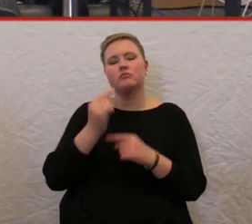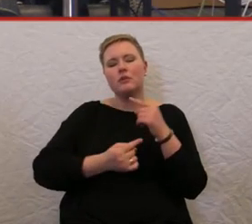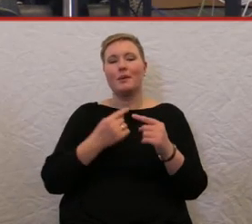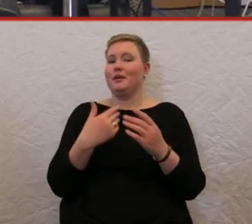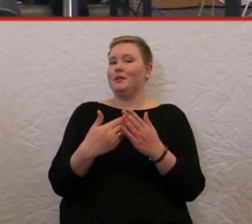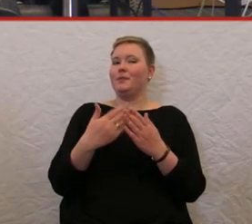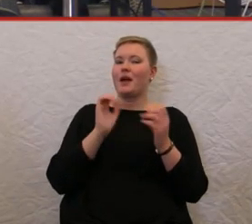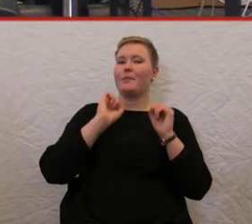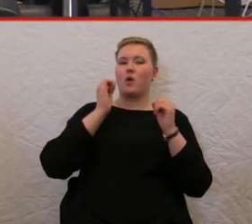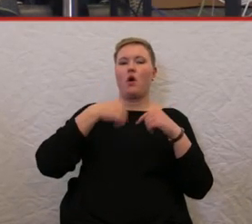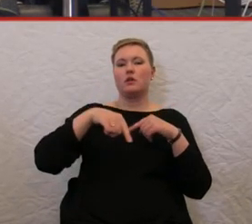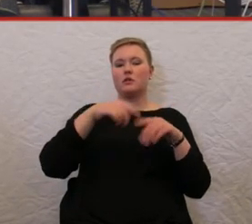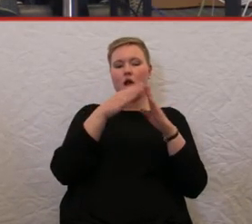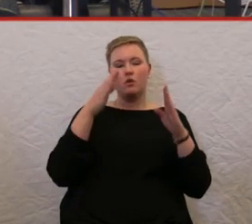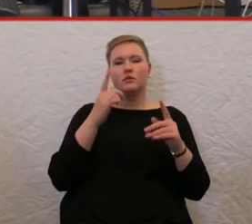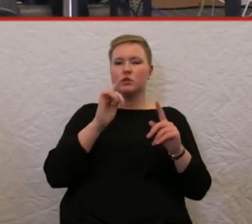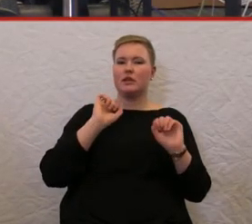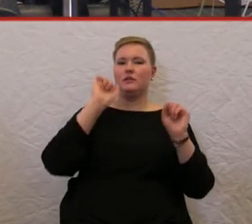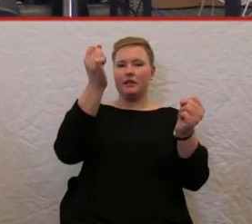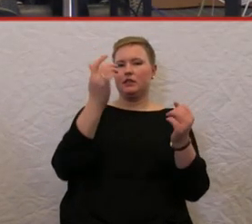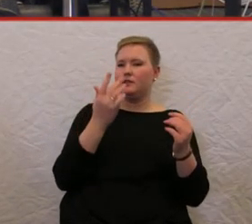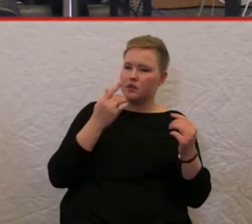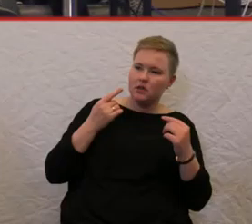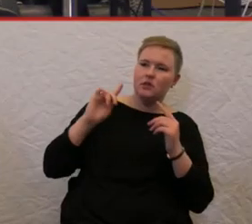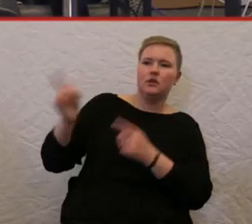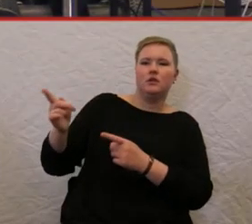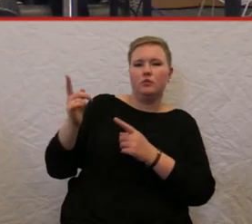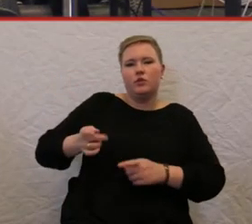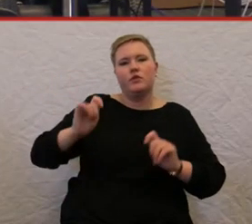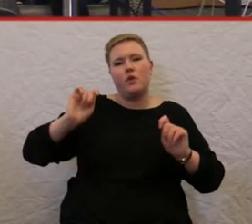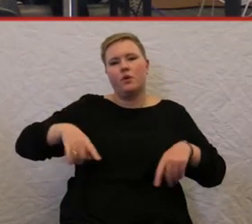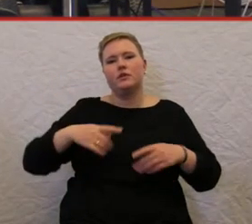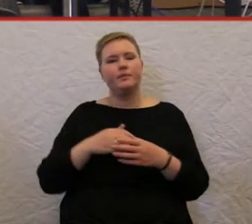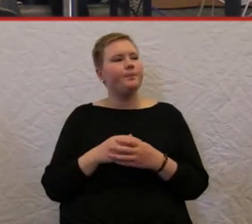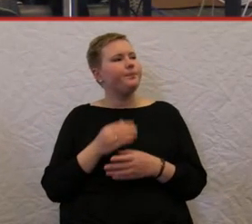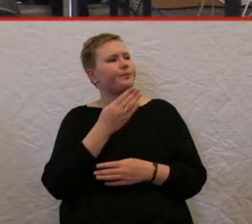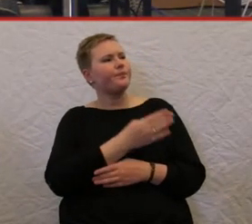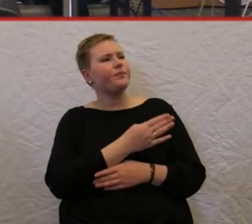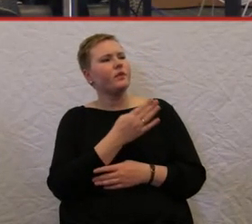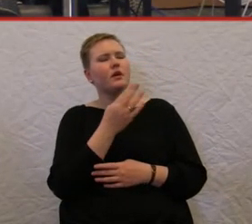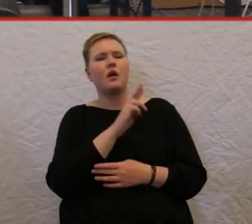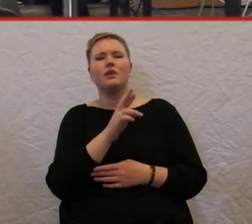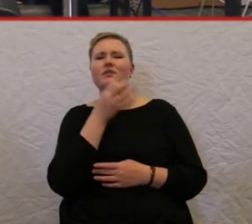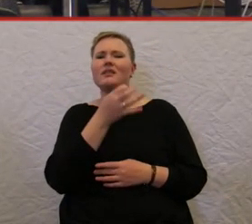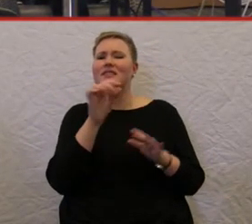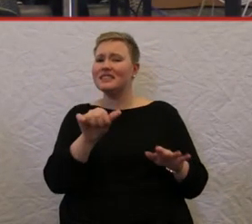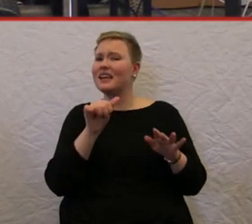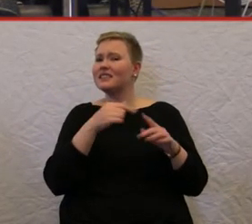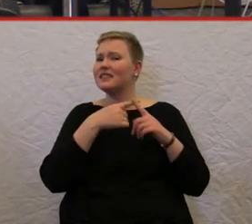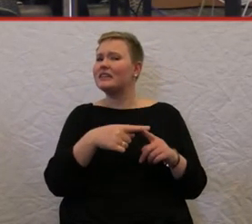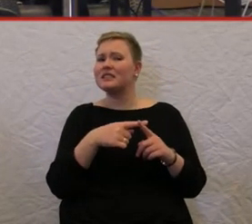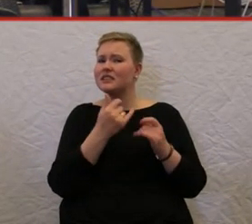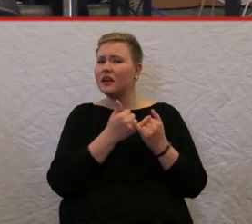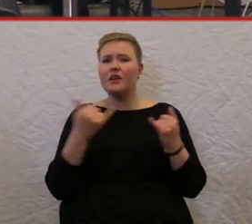Abgeordnetenhaus in diese Richtung sicher ganz hilfreich. Wie komme ich denn an diese 16 Nummern dran bei diesen 16